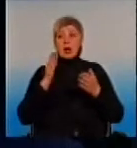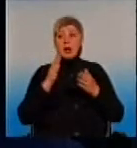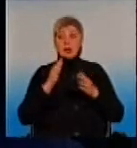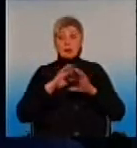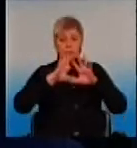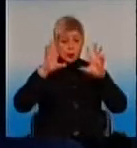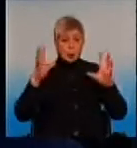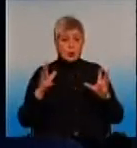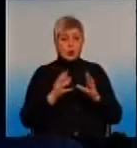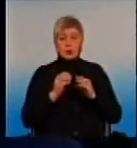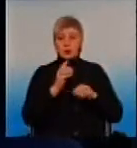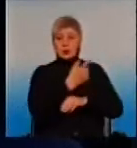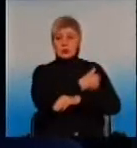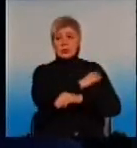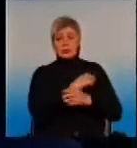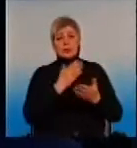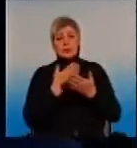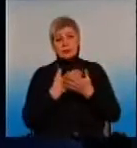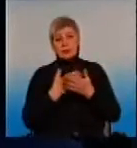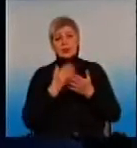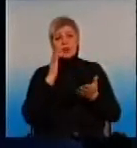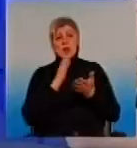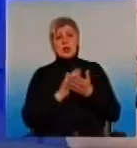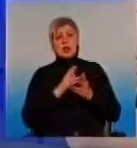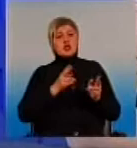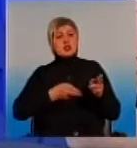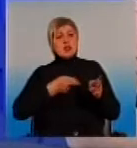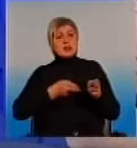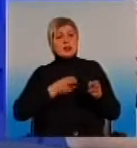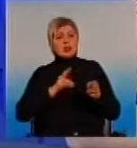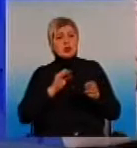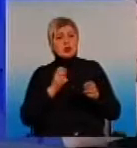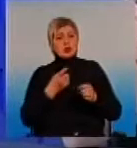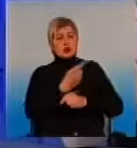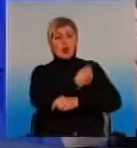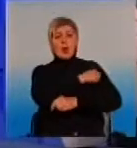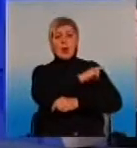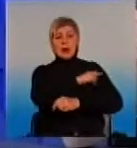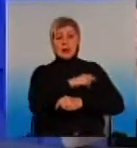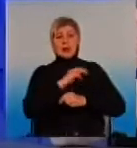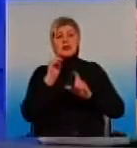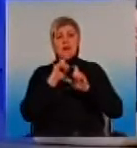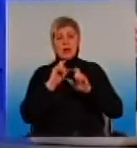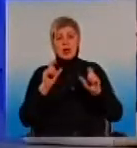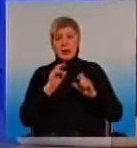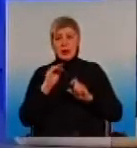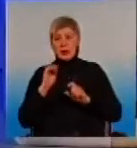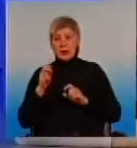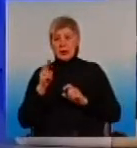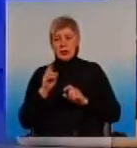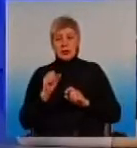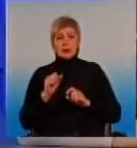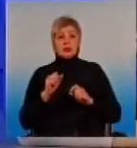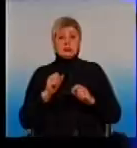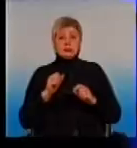железнодорожна поліклініка, лікарня, відомство. Так, ті, що раніше обслуговували працівників. Чоловік, йому